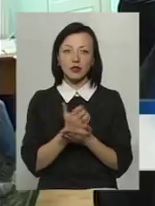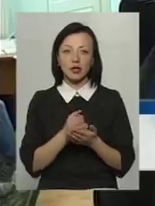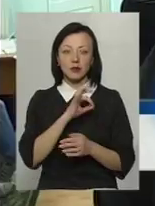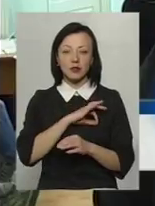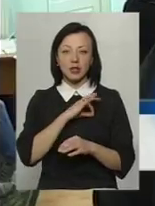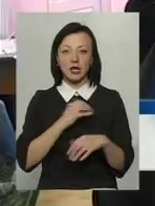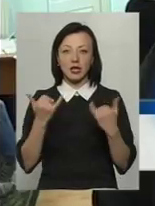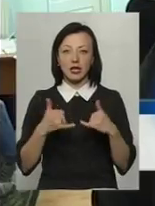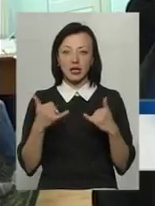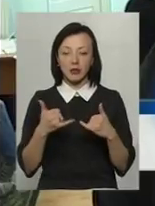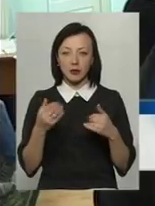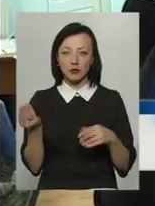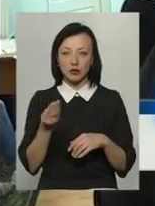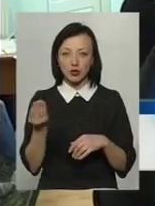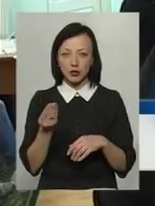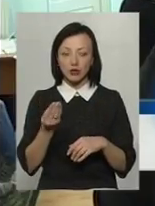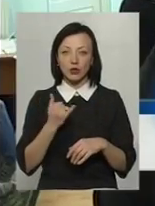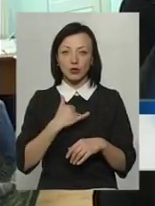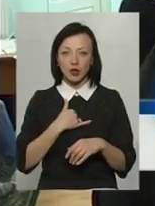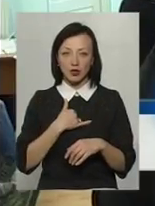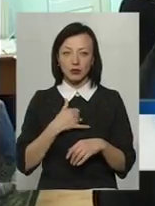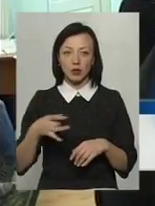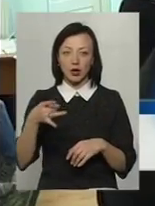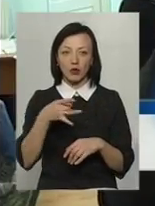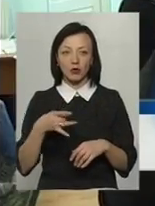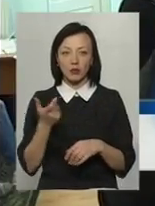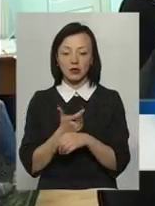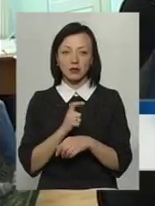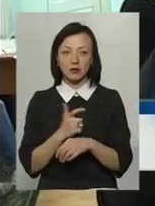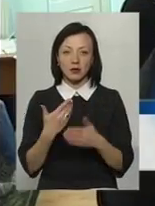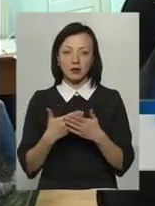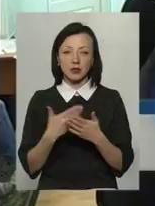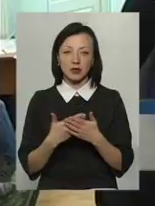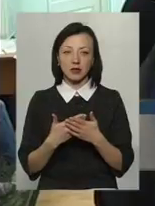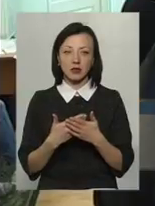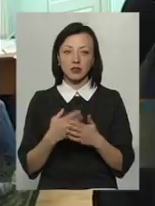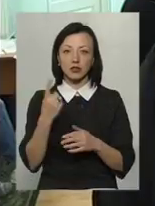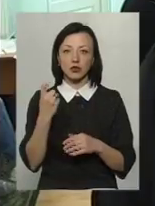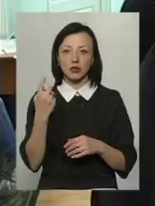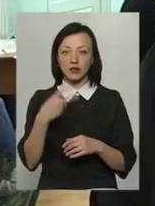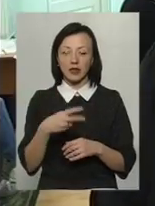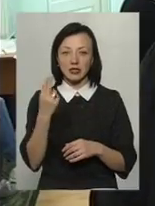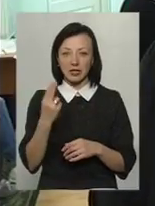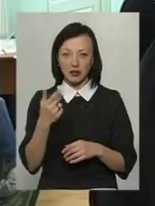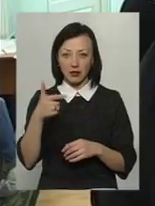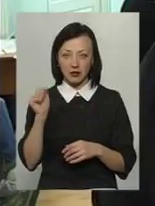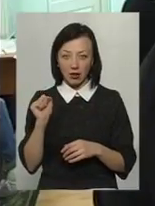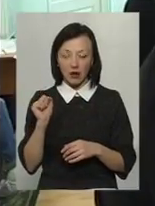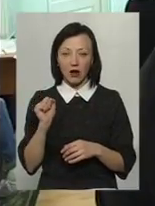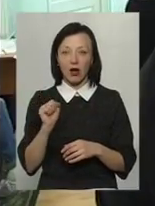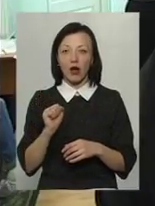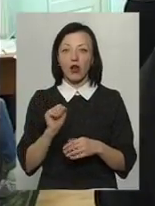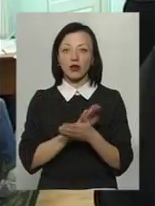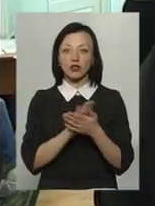наприклад, озимої пшениці складає в нашому регіоні, максимально це, що мені відомо, це 120 центнерів з гектару, то